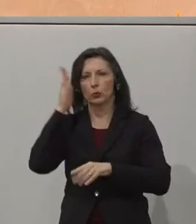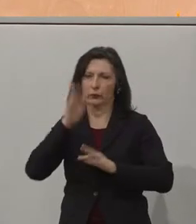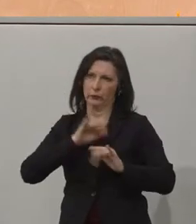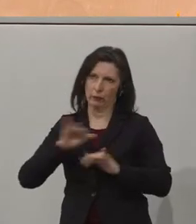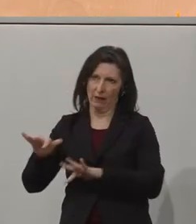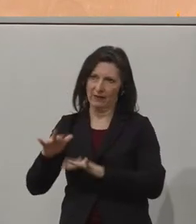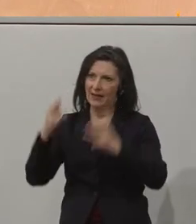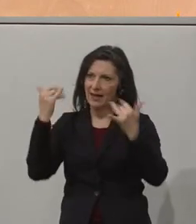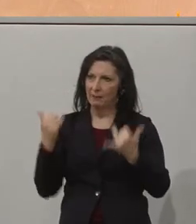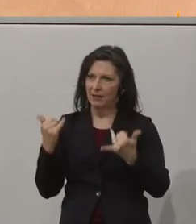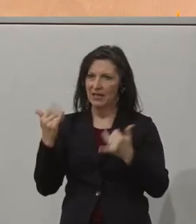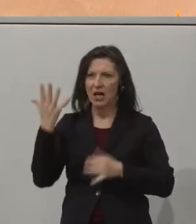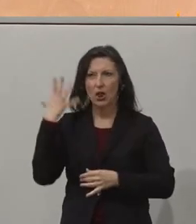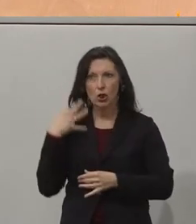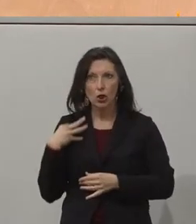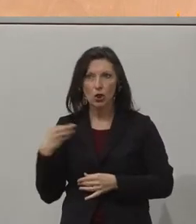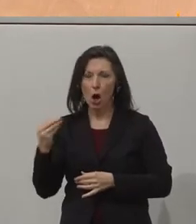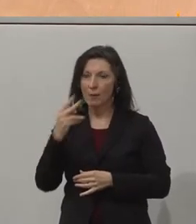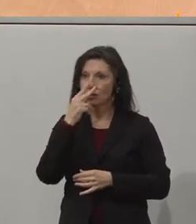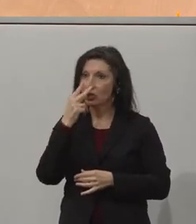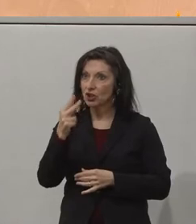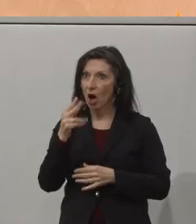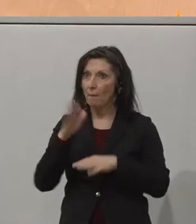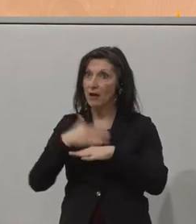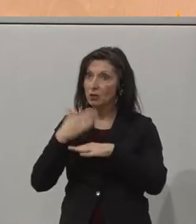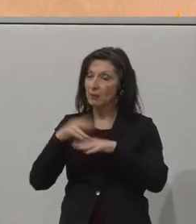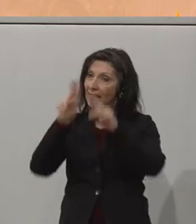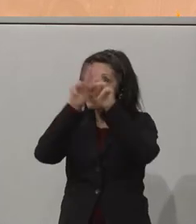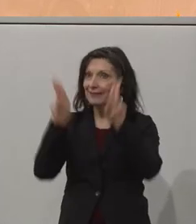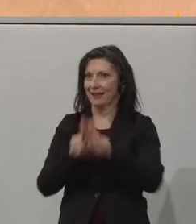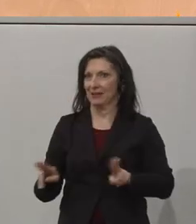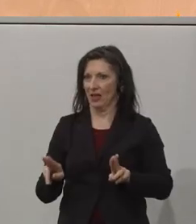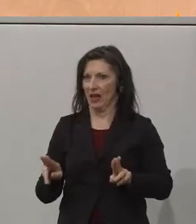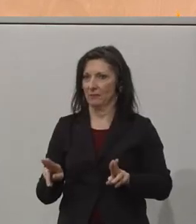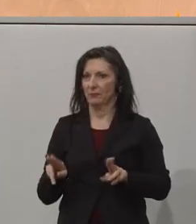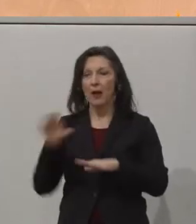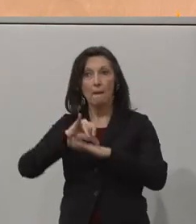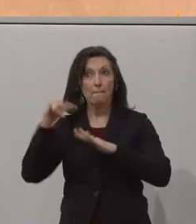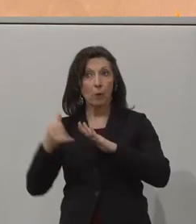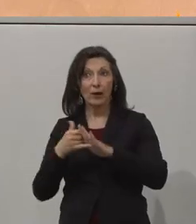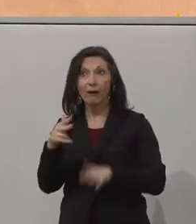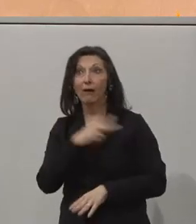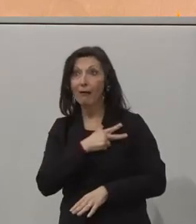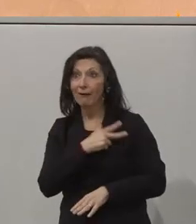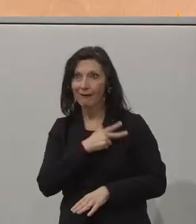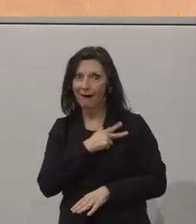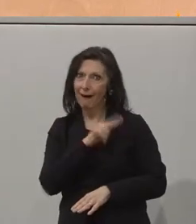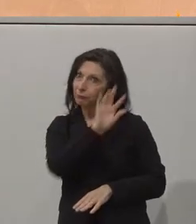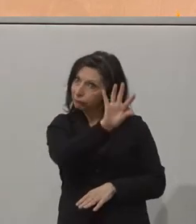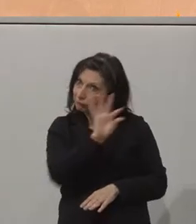jetzt noch einmal einen Sprung in die Internationalität machen. Und zwar haben wir ein Projekt aus Kanada für Sie